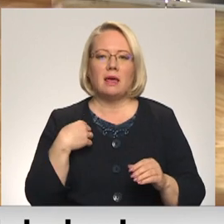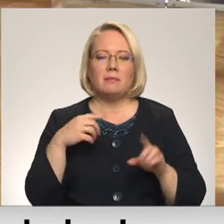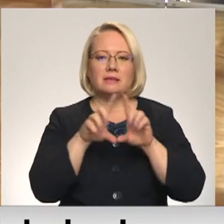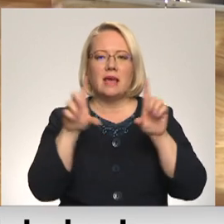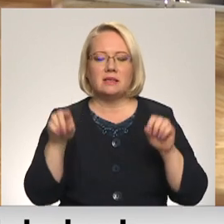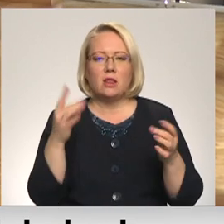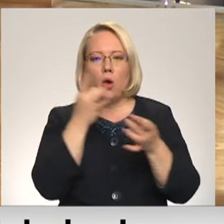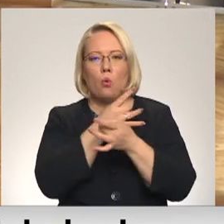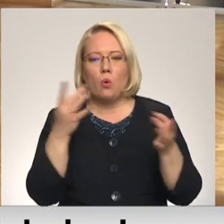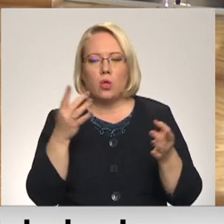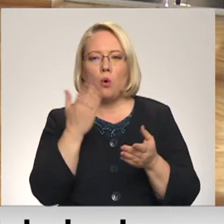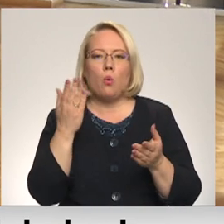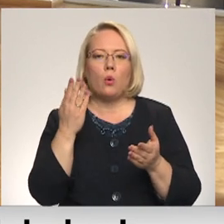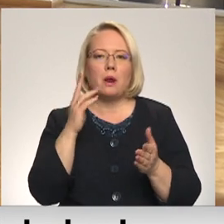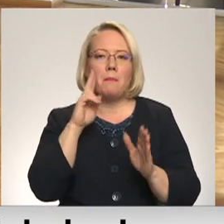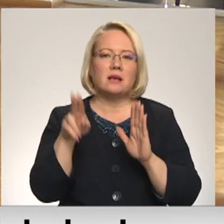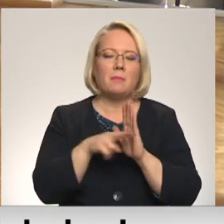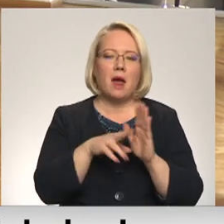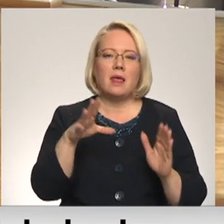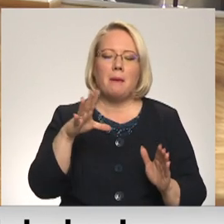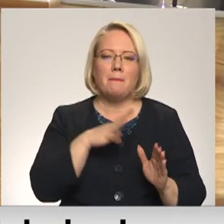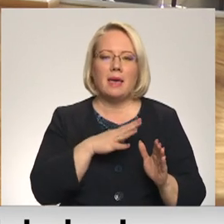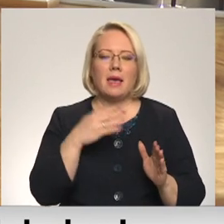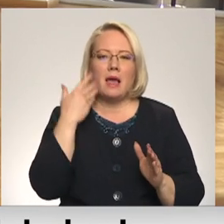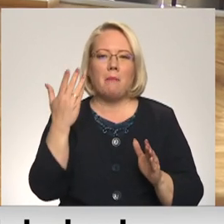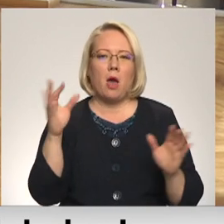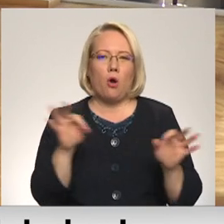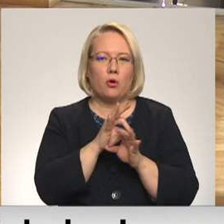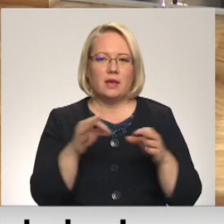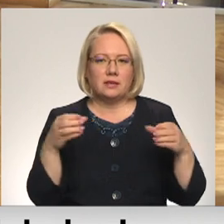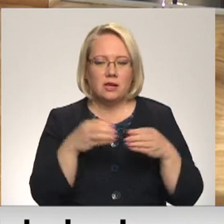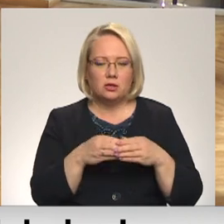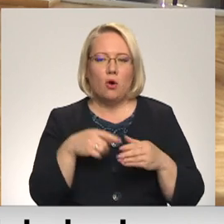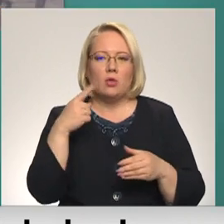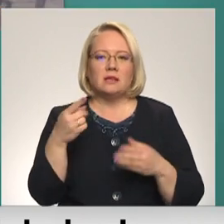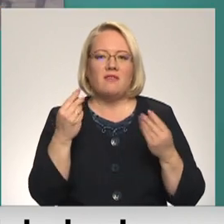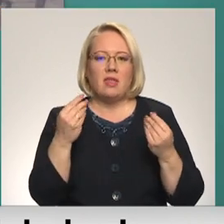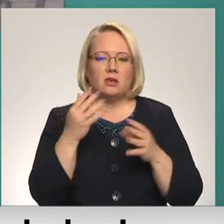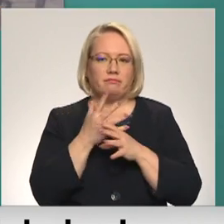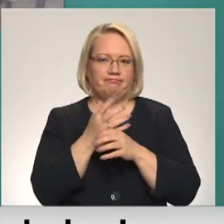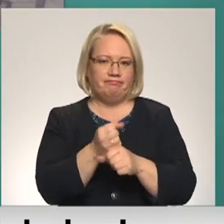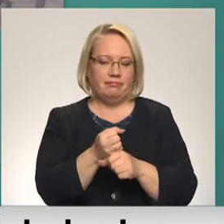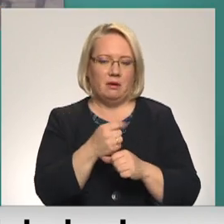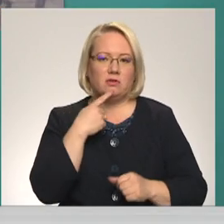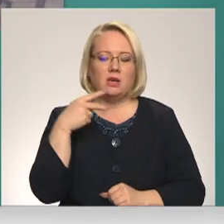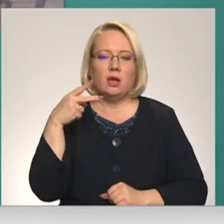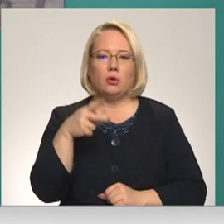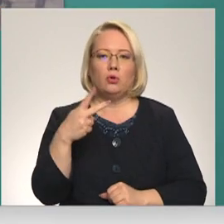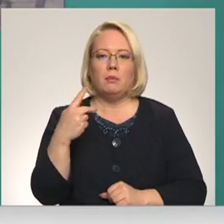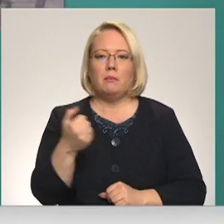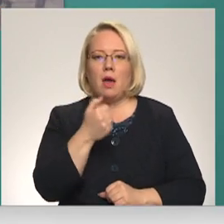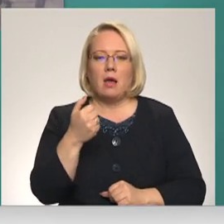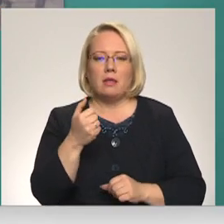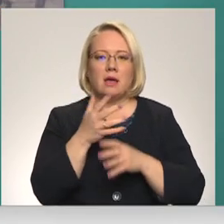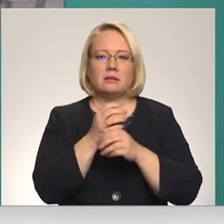paspārnē bija arī kamera orčestras, finansējums iestādēja ar katru gadu sarūkot. 21. gadā samazinājums 5